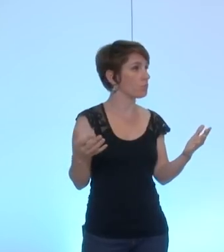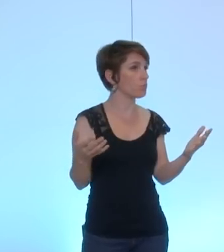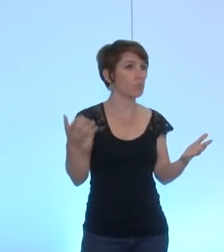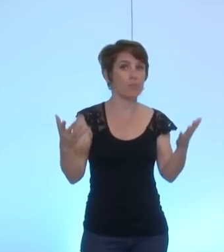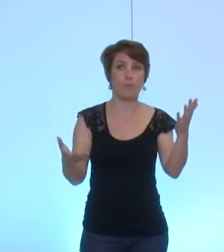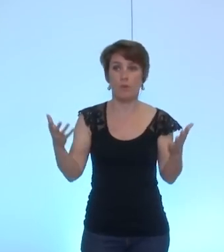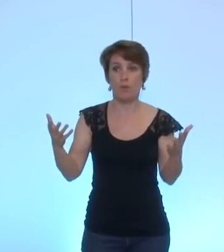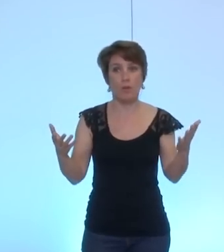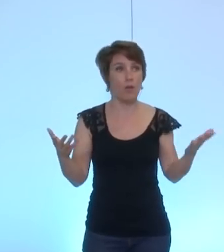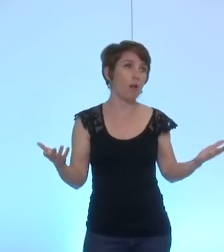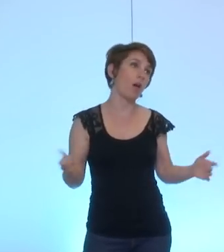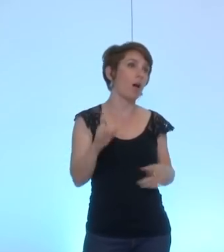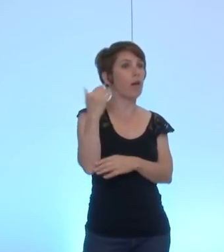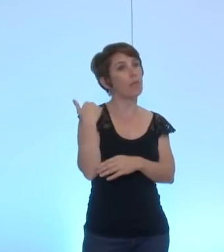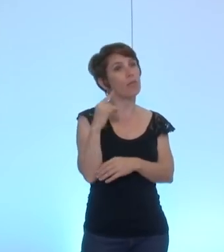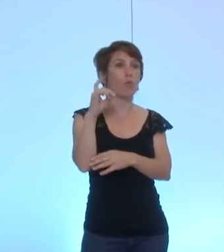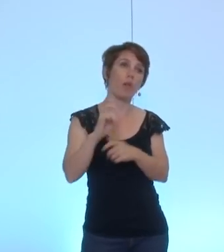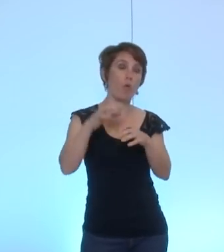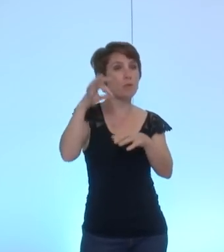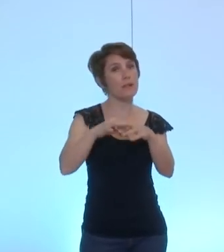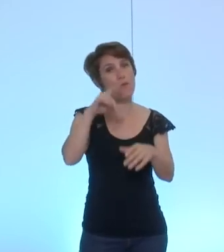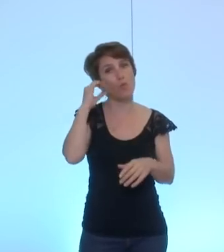on a engagé la procédure de vote monsieur Cazenave